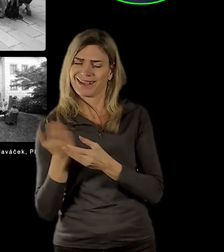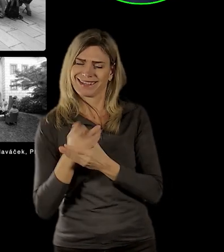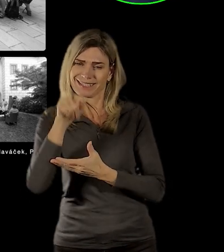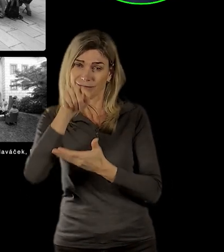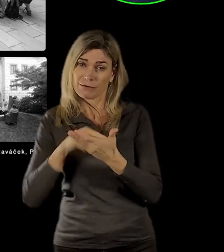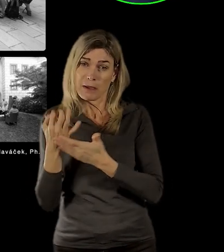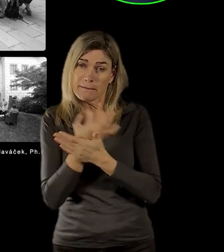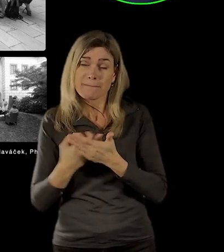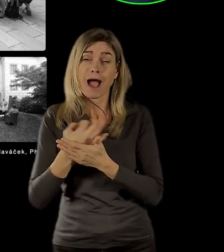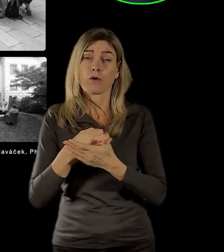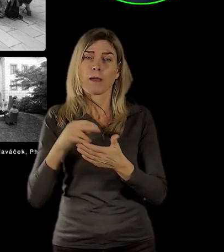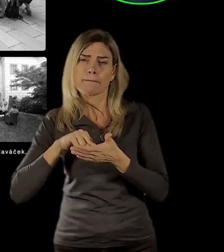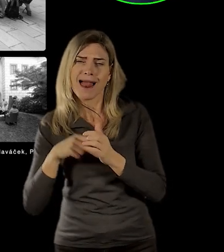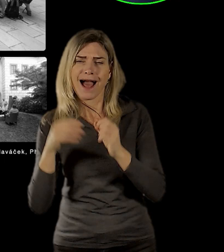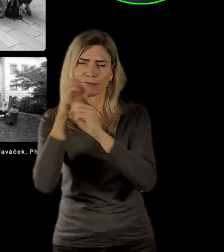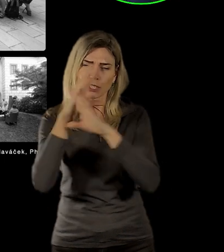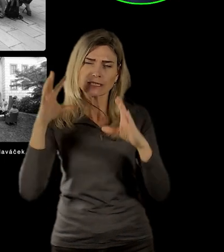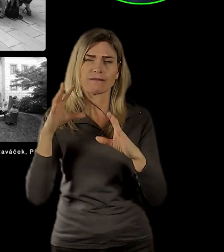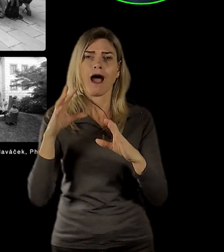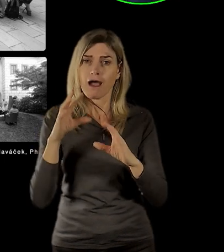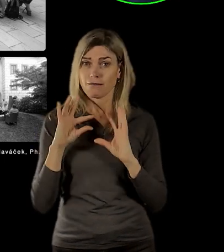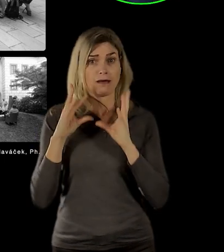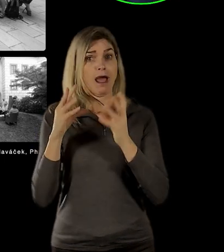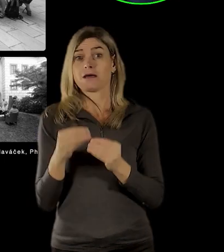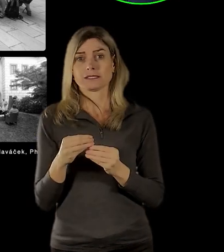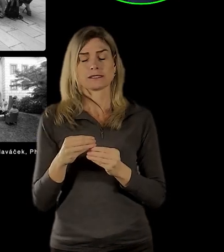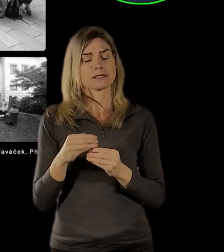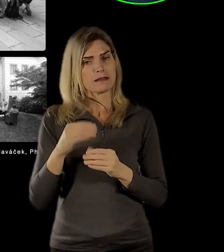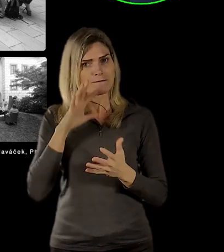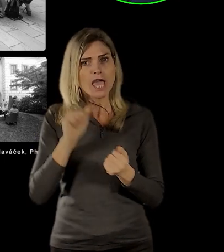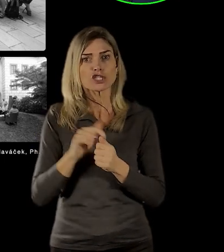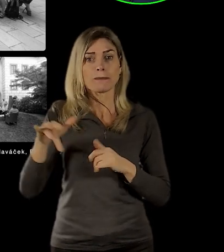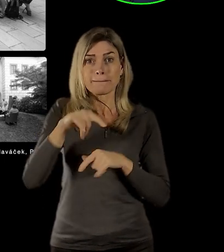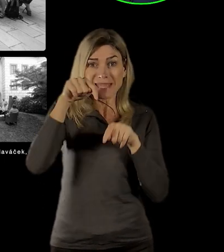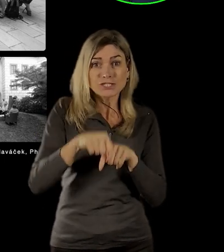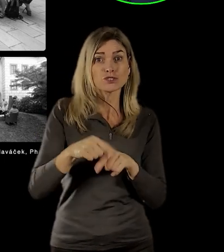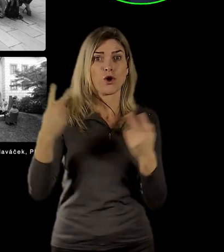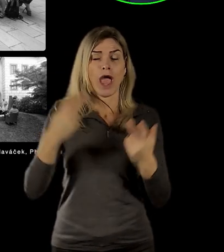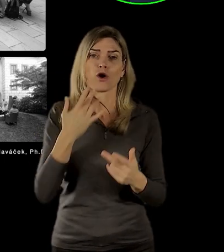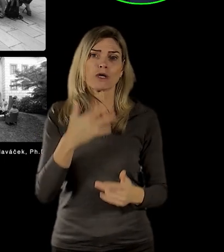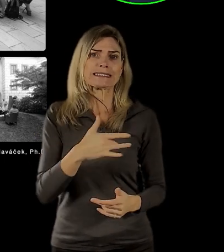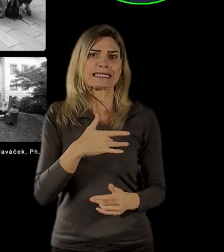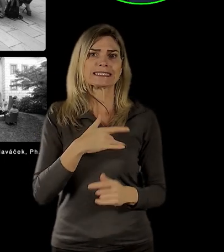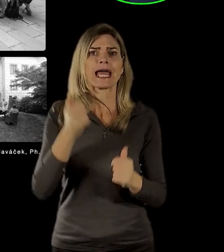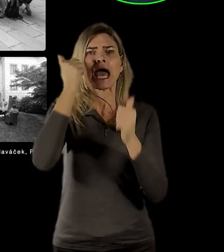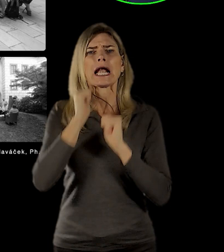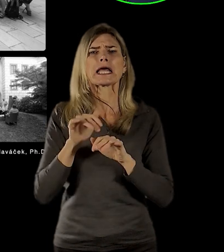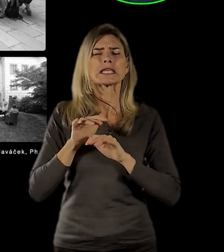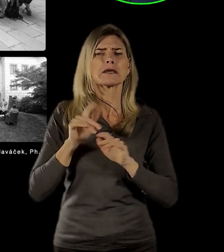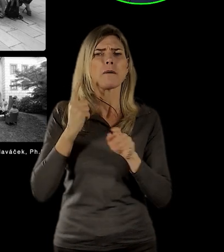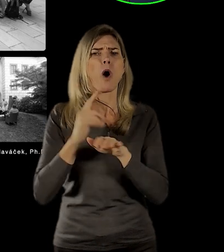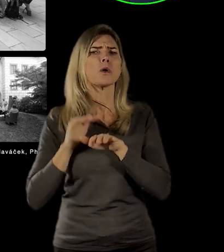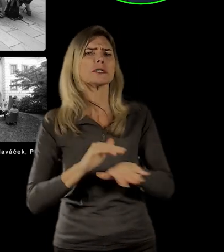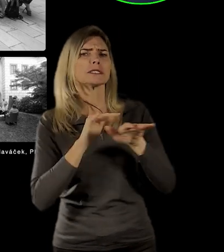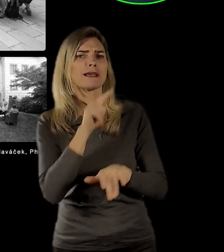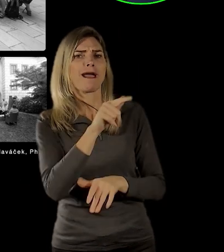právě i tím srdcem těch hradčan, aby tam lidi jenom nebloumali na pražský hra,